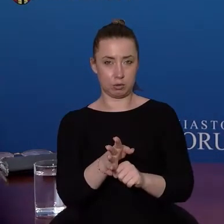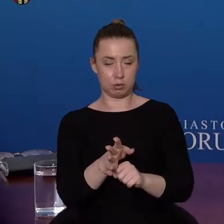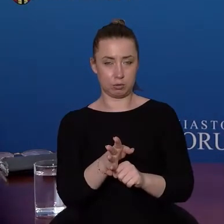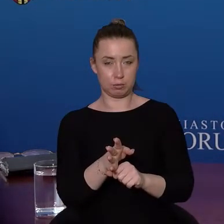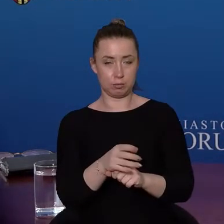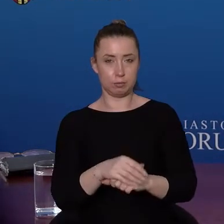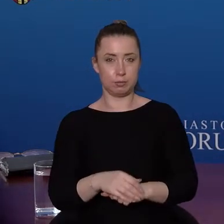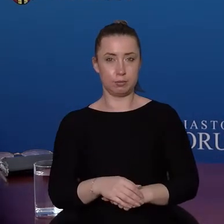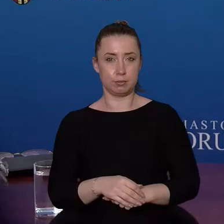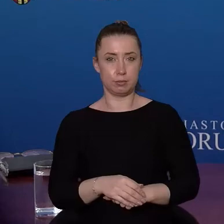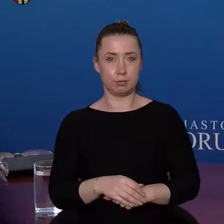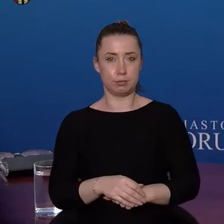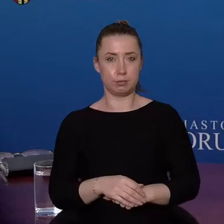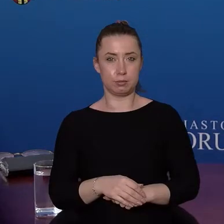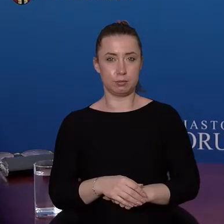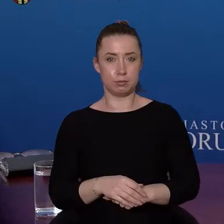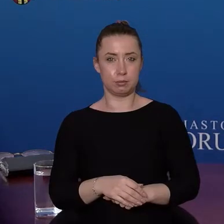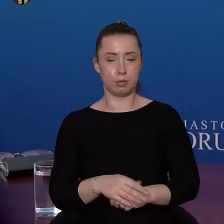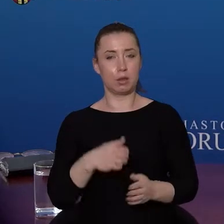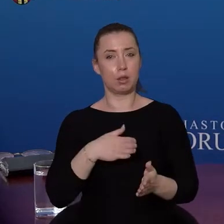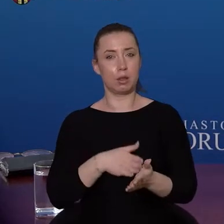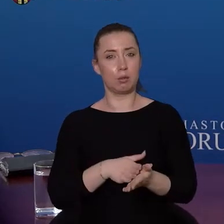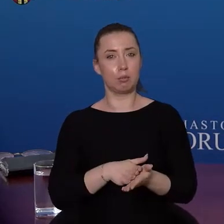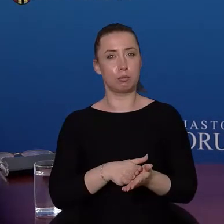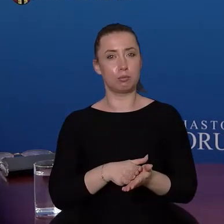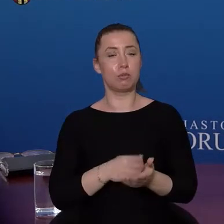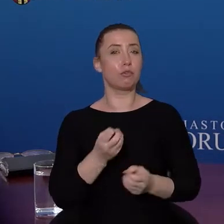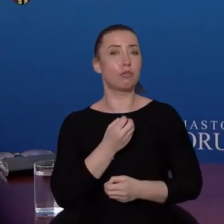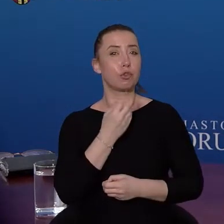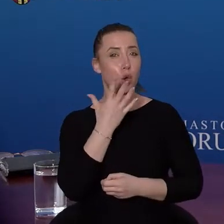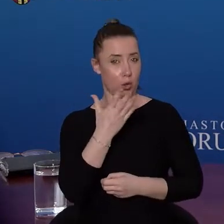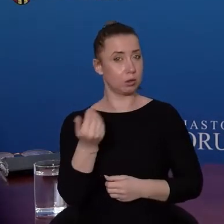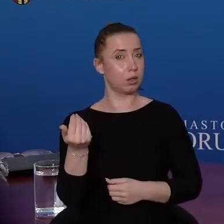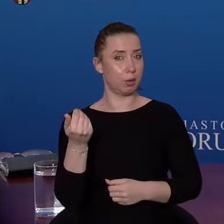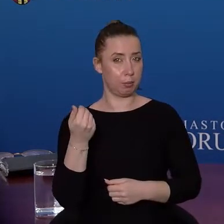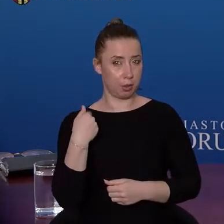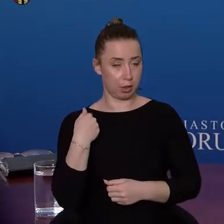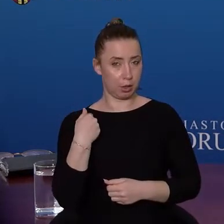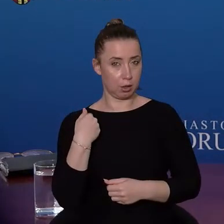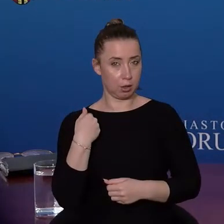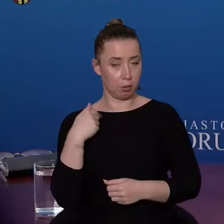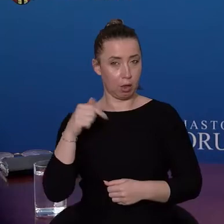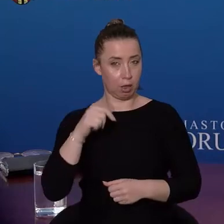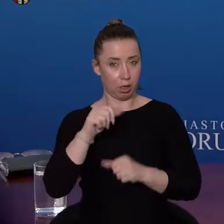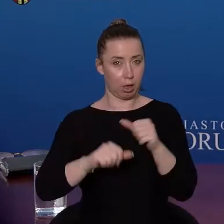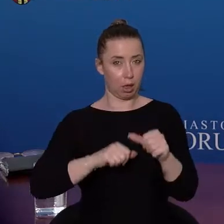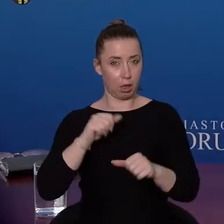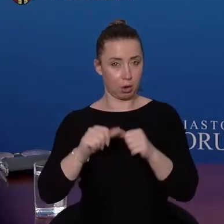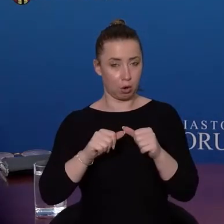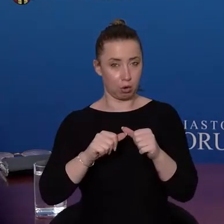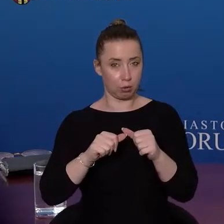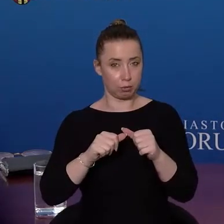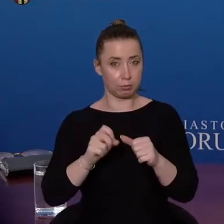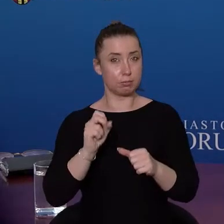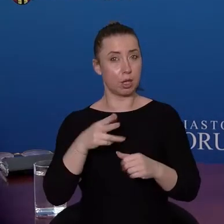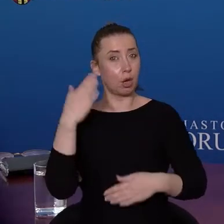wracają, kiedy na początku, czy wiosną, wczesną wiosną tego roku kończyliśmy ten